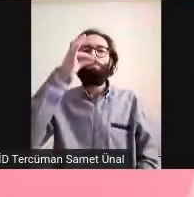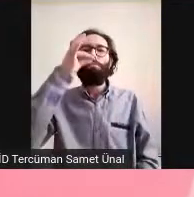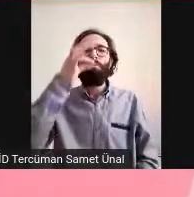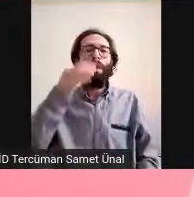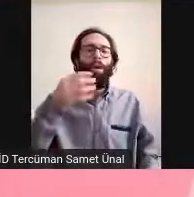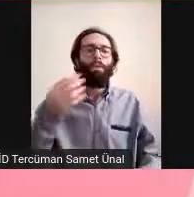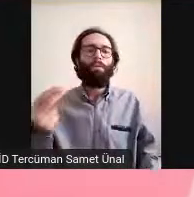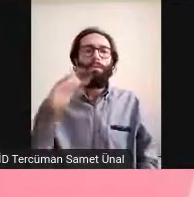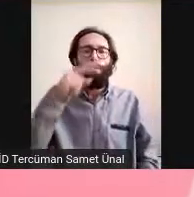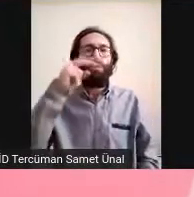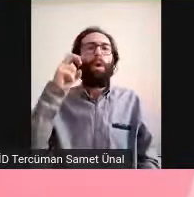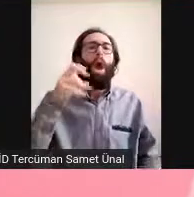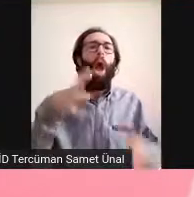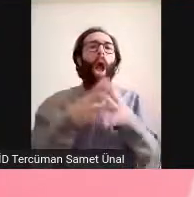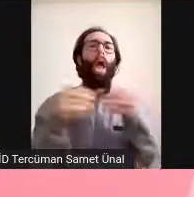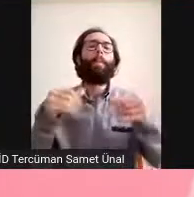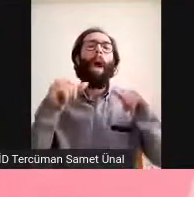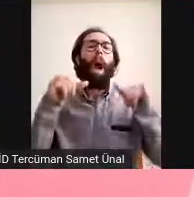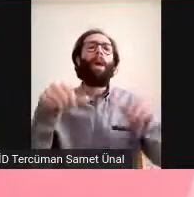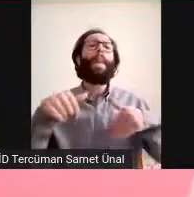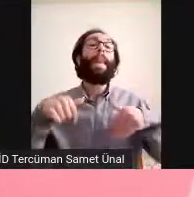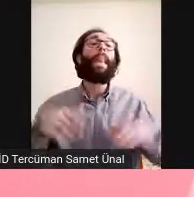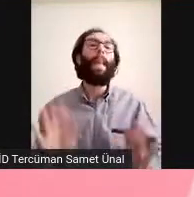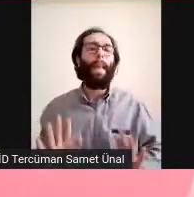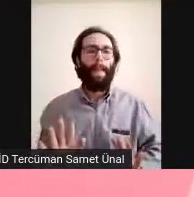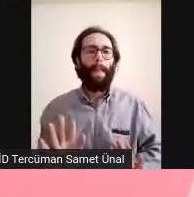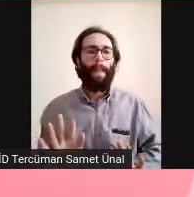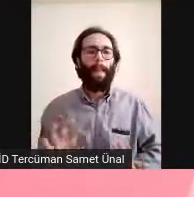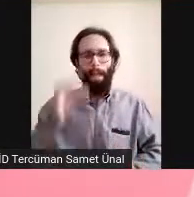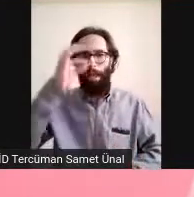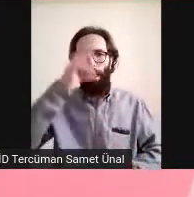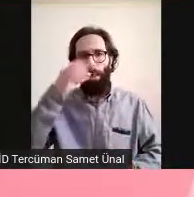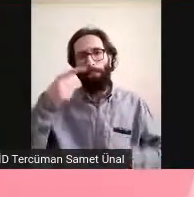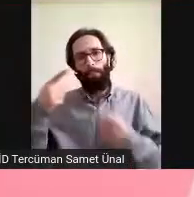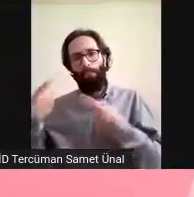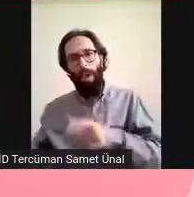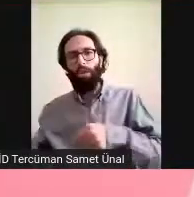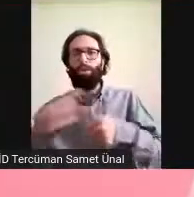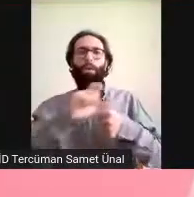O yüzden çok kuvvetli bir belirteç bu.